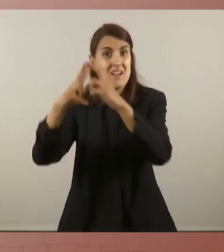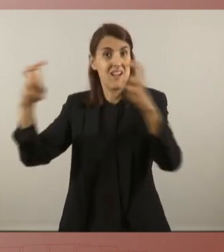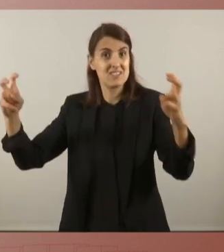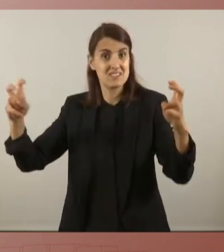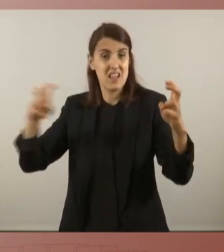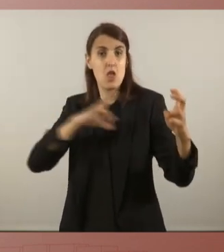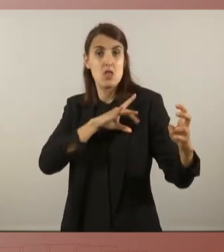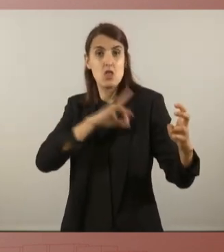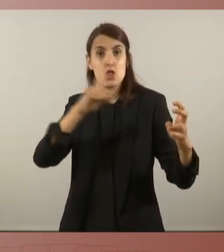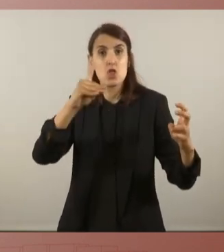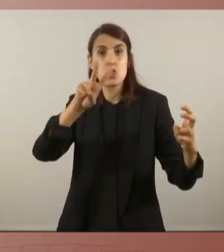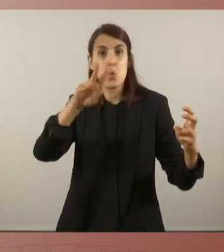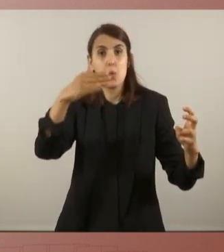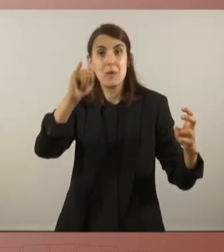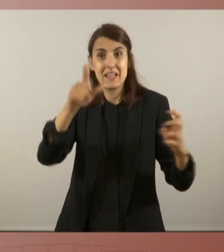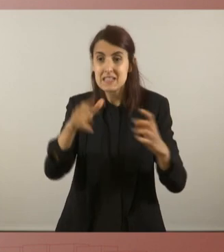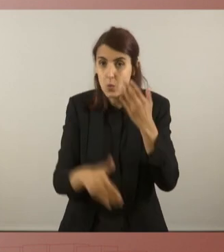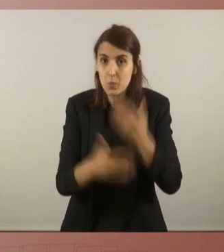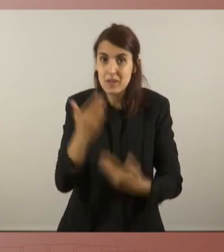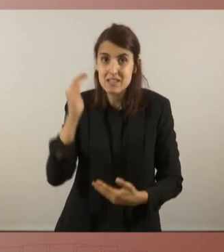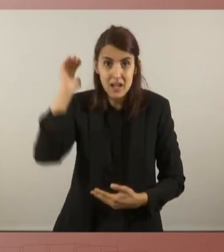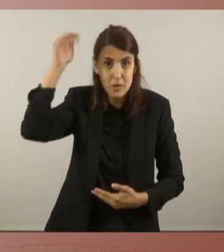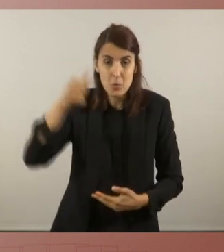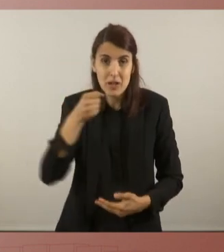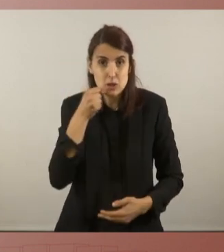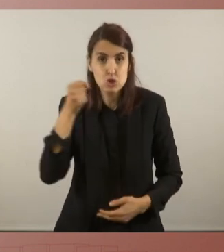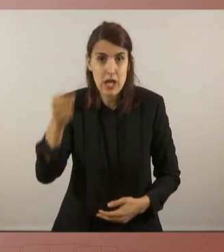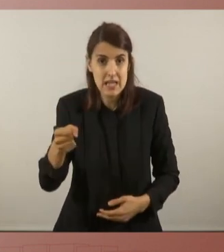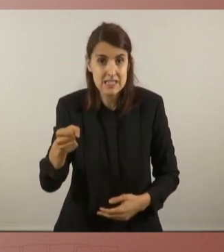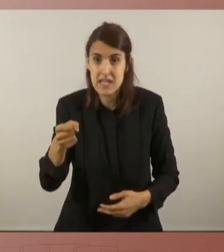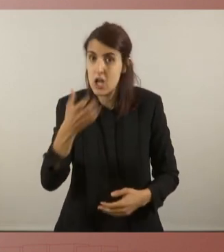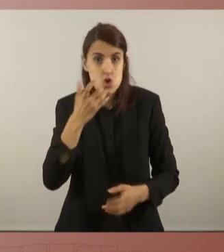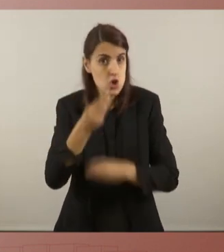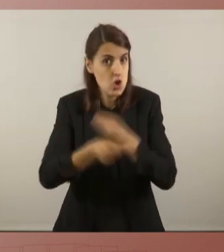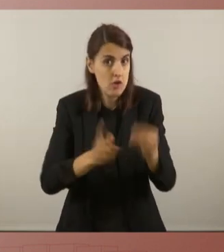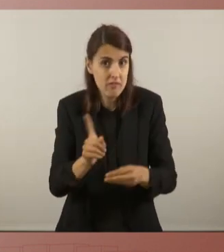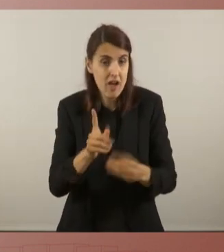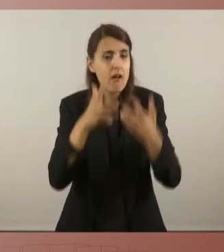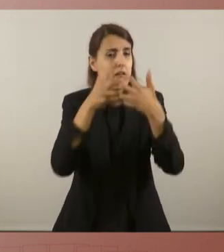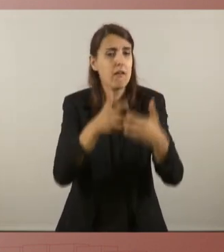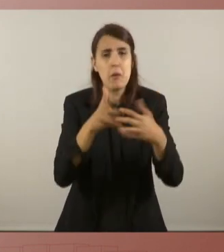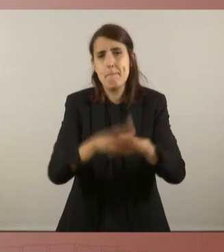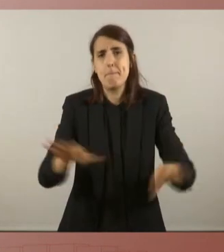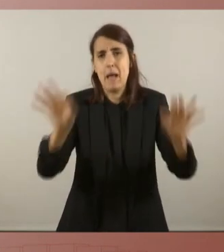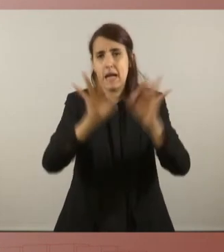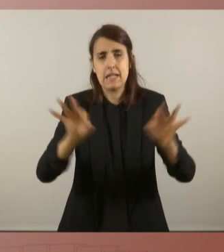ser que comenceu a organitzar la república socialista, els vostres esforços seran de bales. Gràcies.